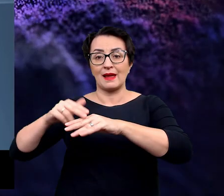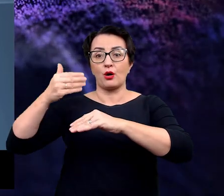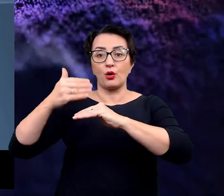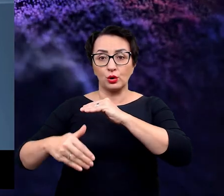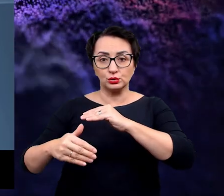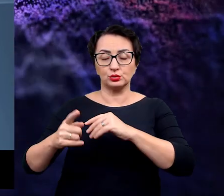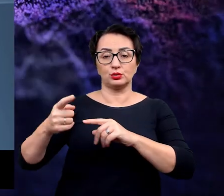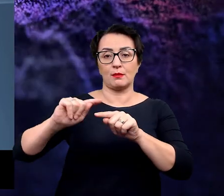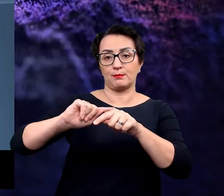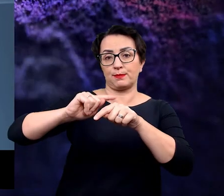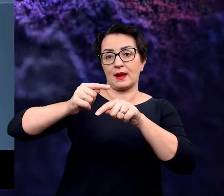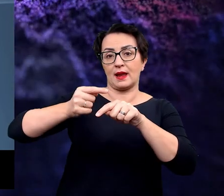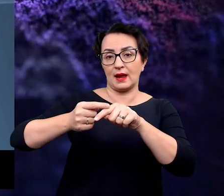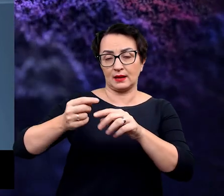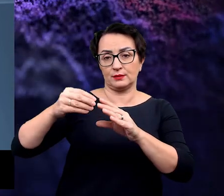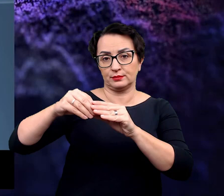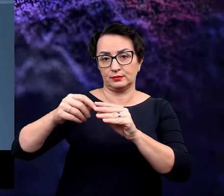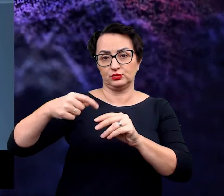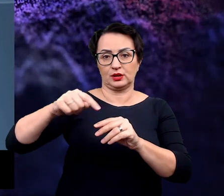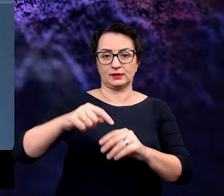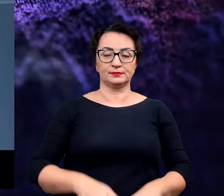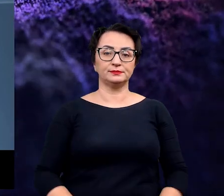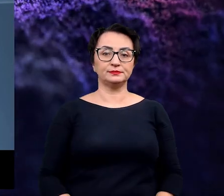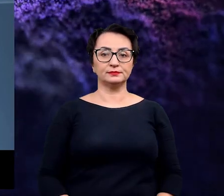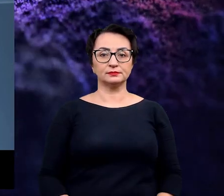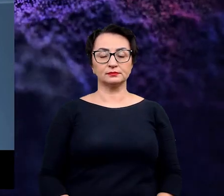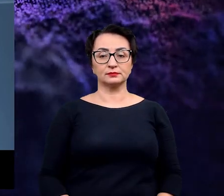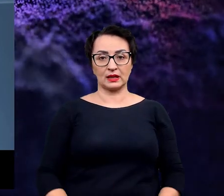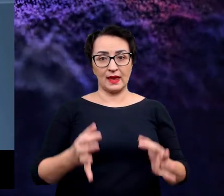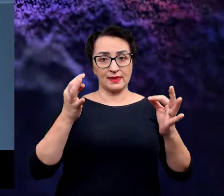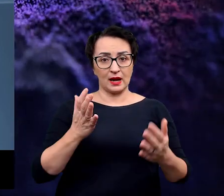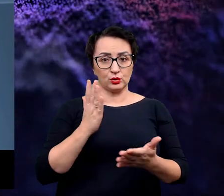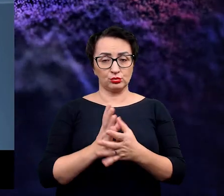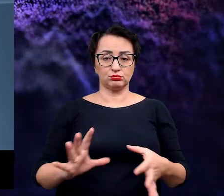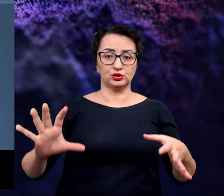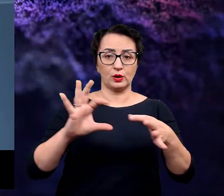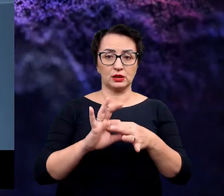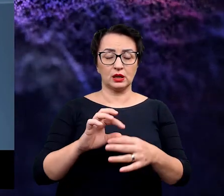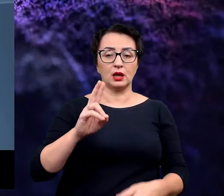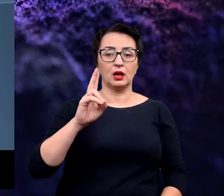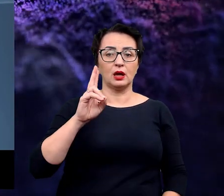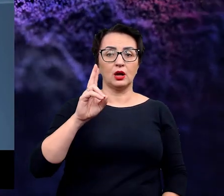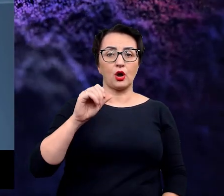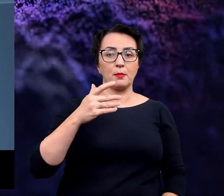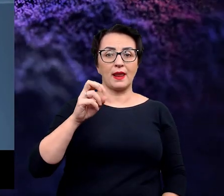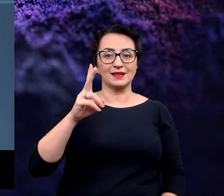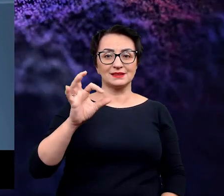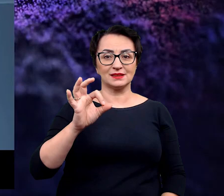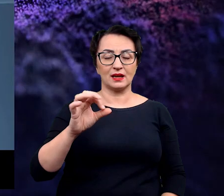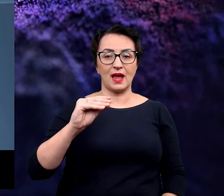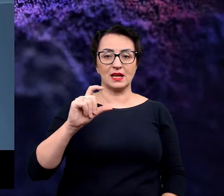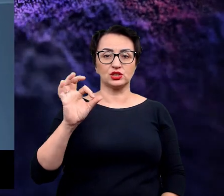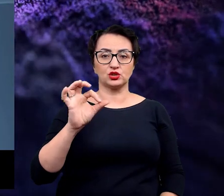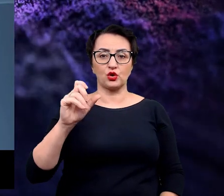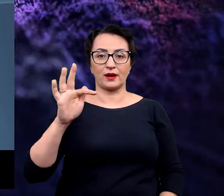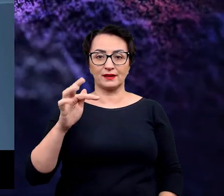kompleksów i umieszczane na brzegu. I teraz następuje przyłączenie kompleksu trzeciego